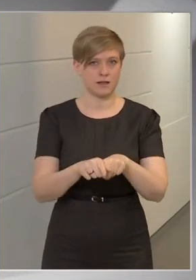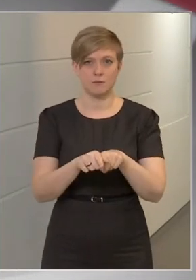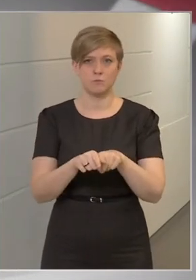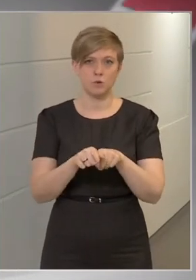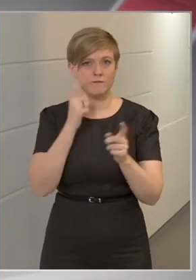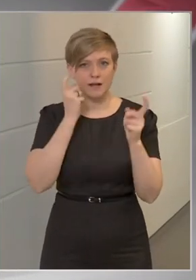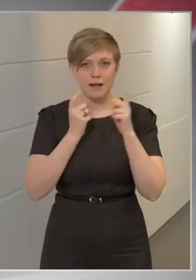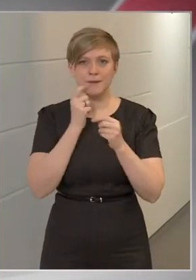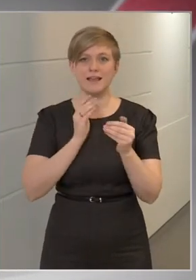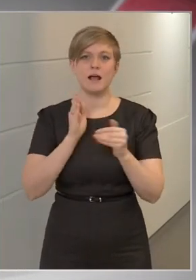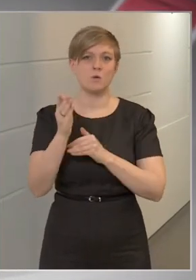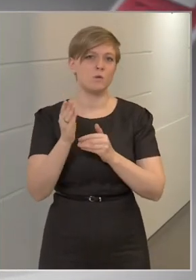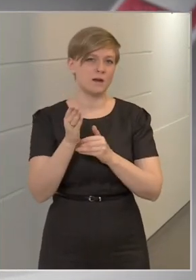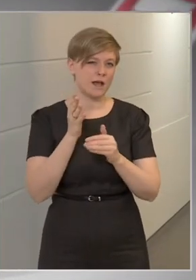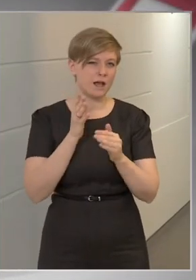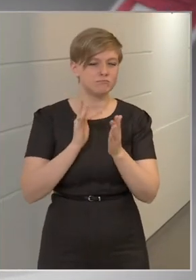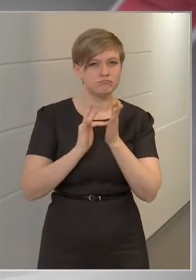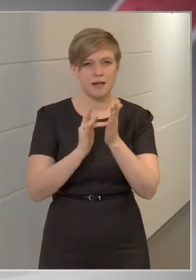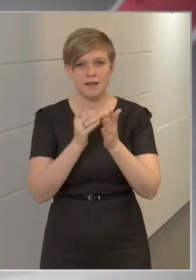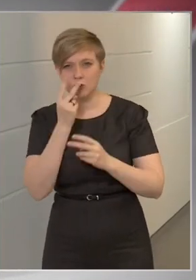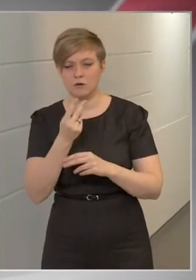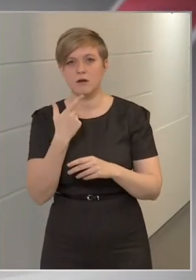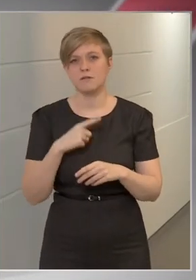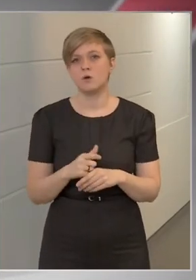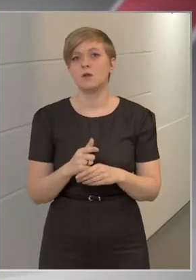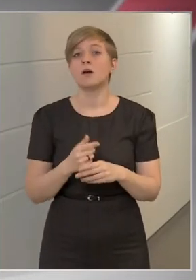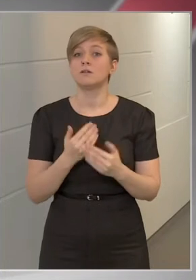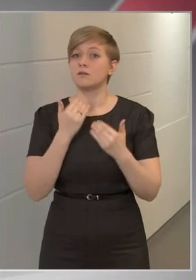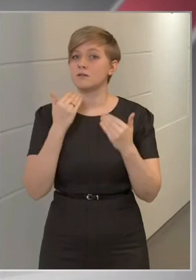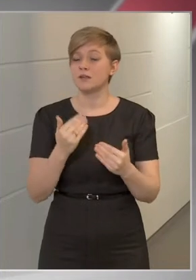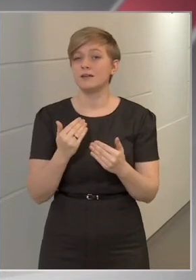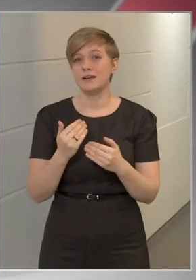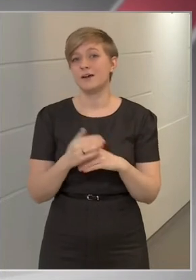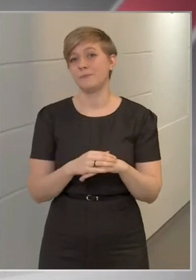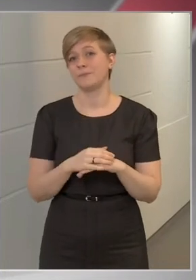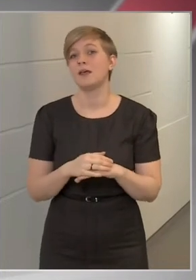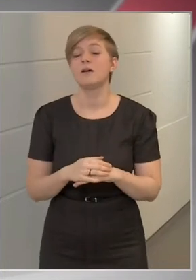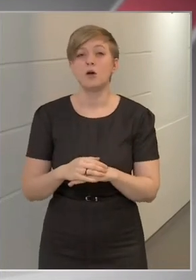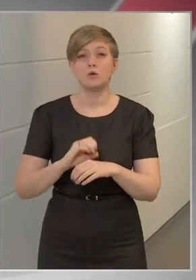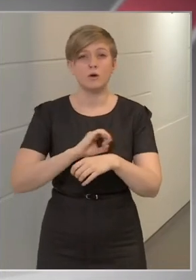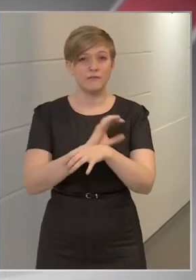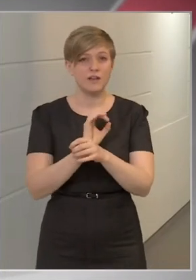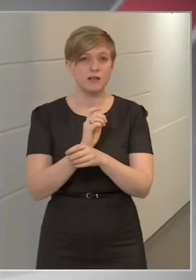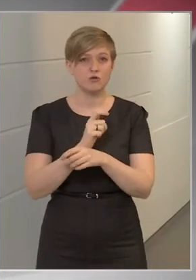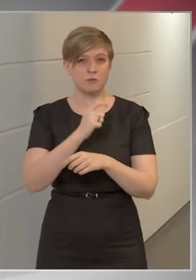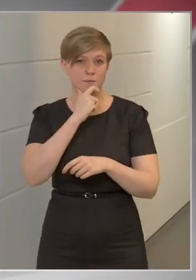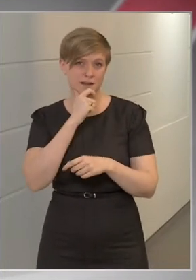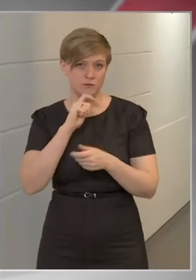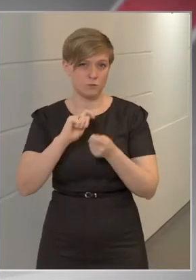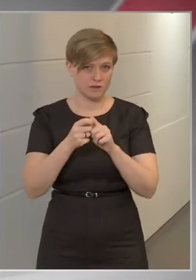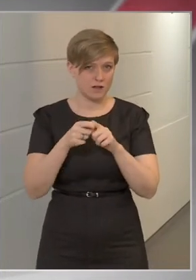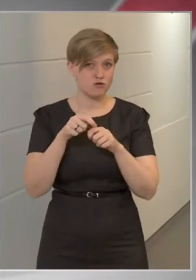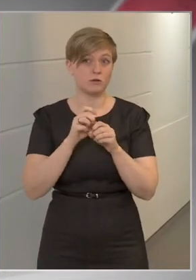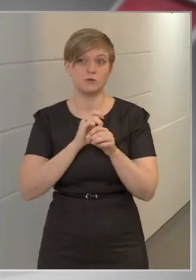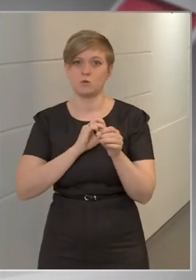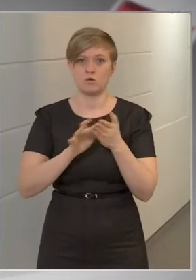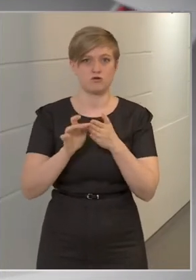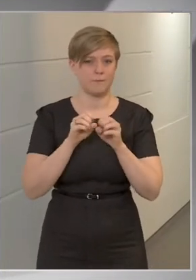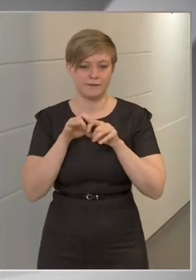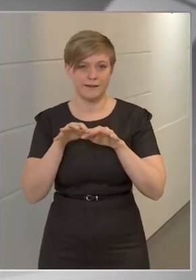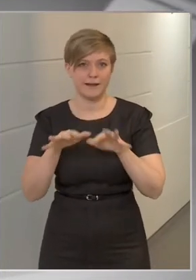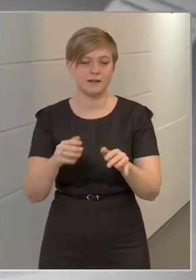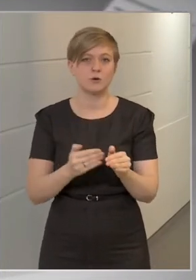előrejelzésük az volt, hogy annak köszönhetően, hogy a koronavírus brit mutánsa gyorsabban terjed, ezért a következő